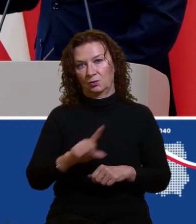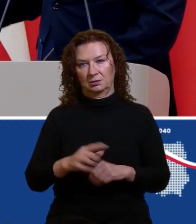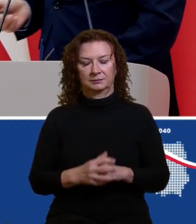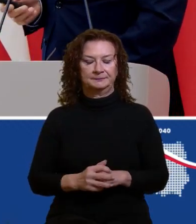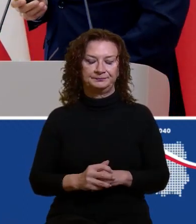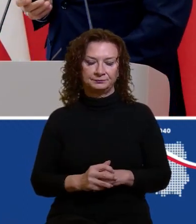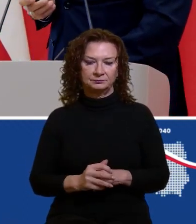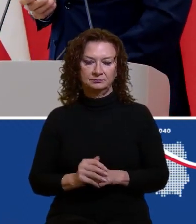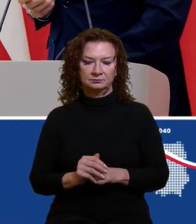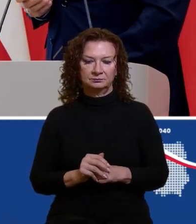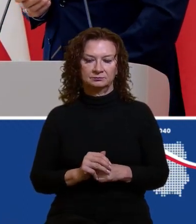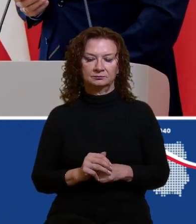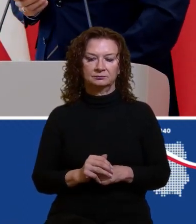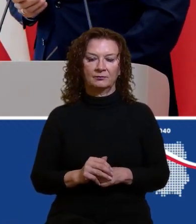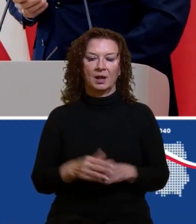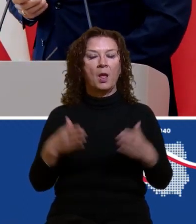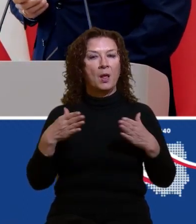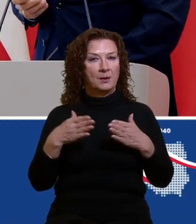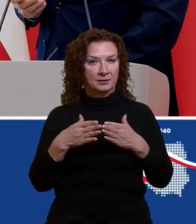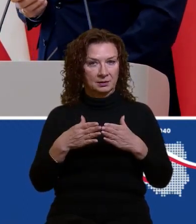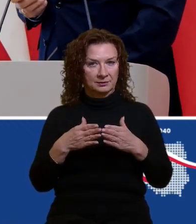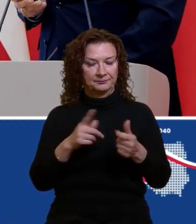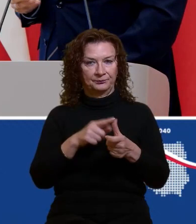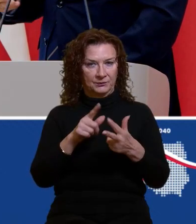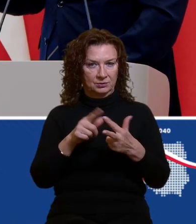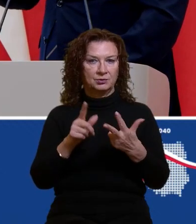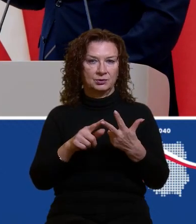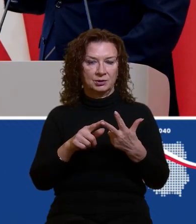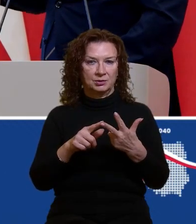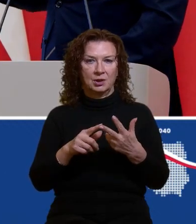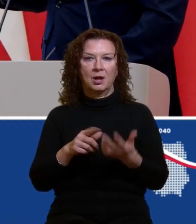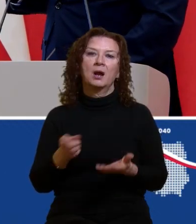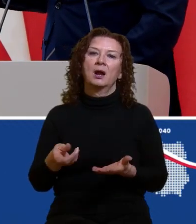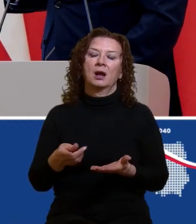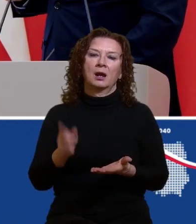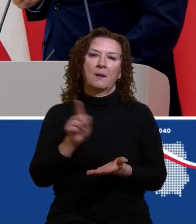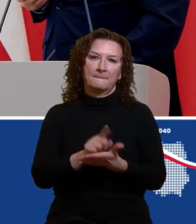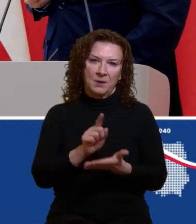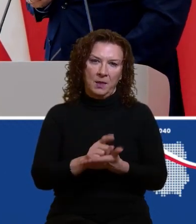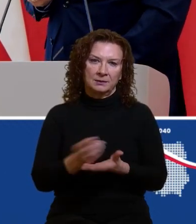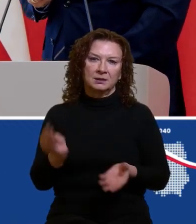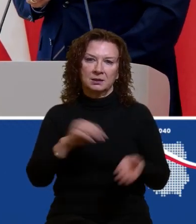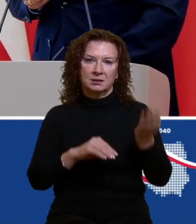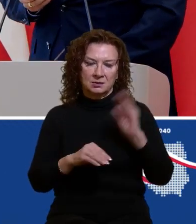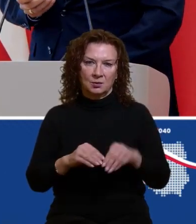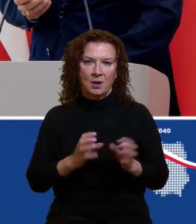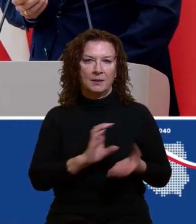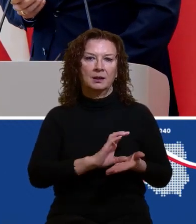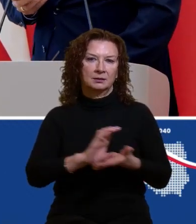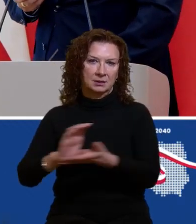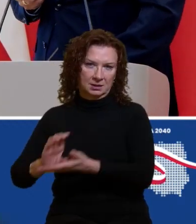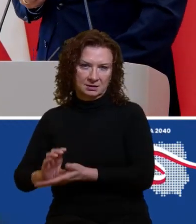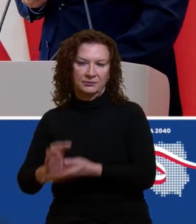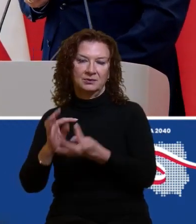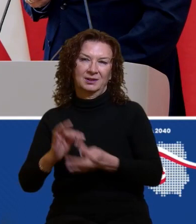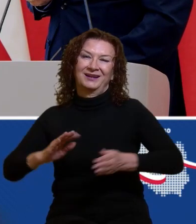o czym mówimy, czyli cleanu podatkowo-sładkowo-transferowego jest relatywnie mniejsze niż w momencie wprowadzenia